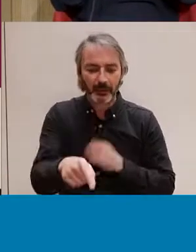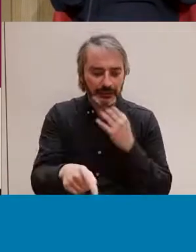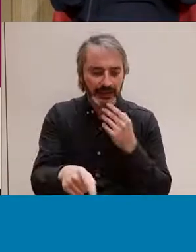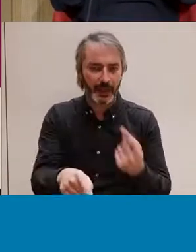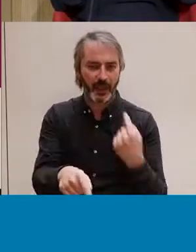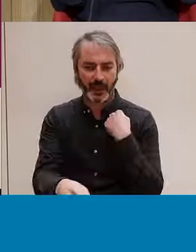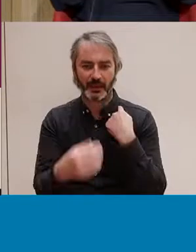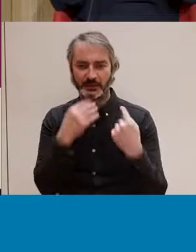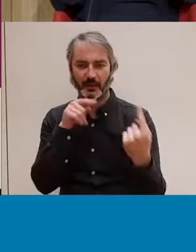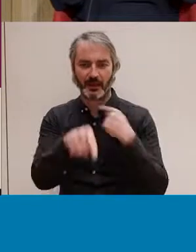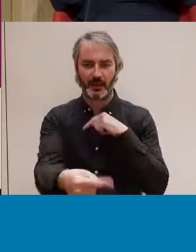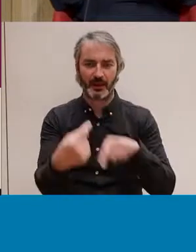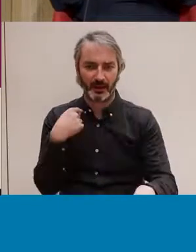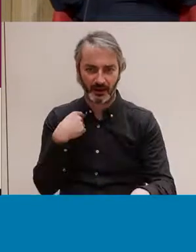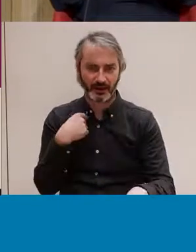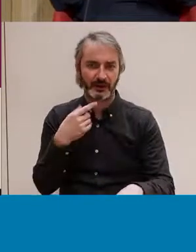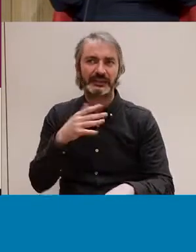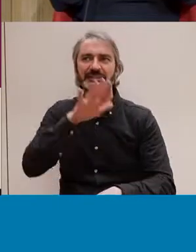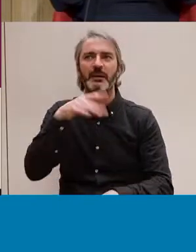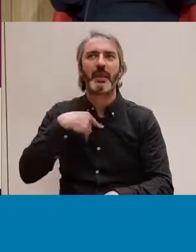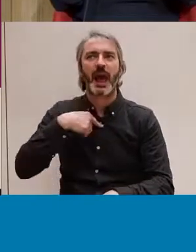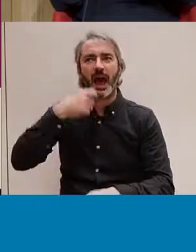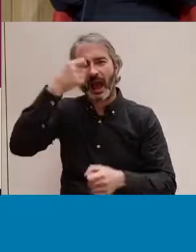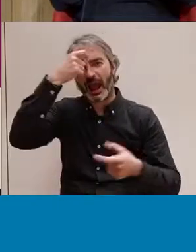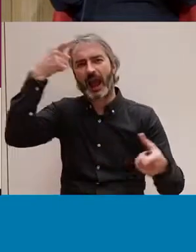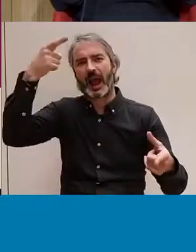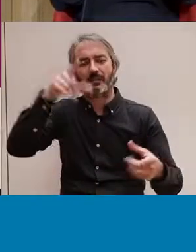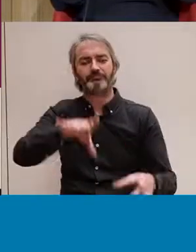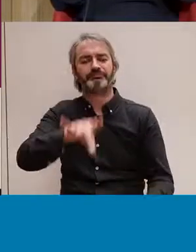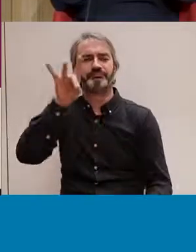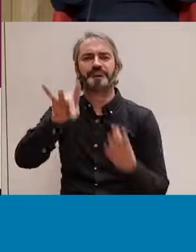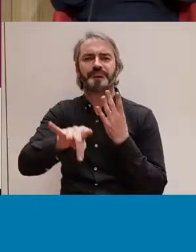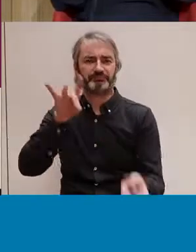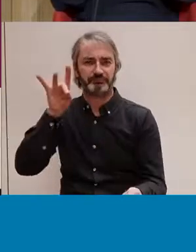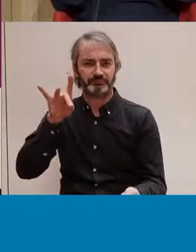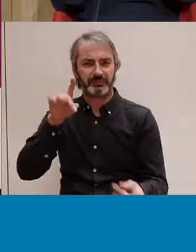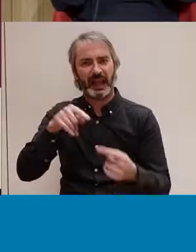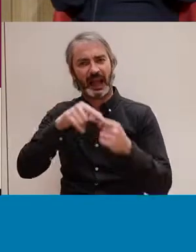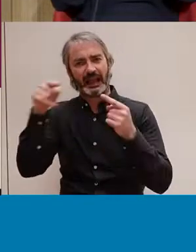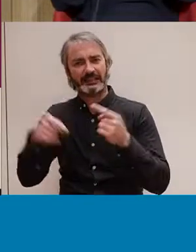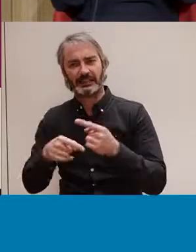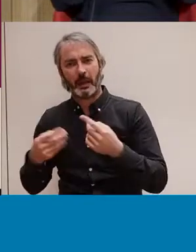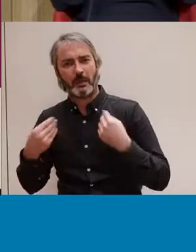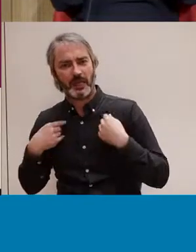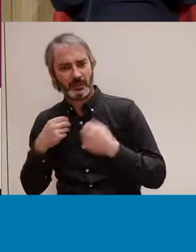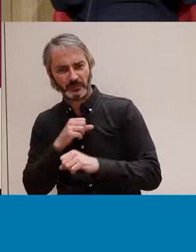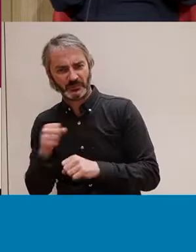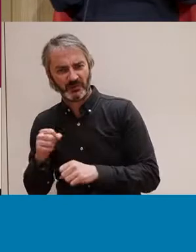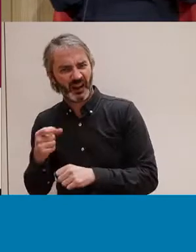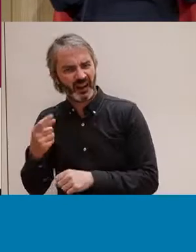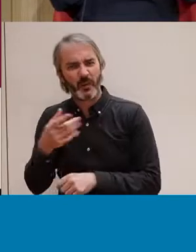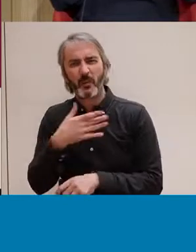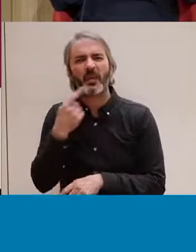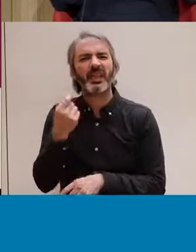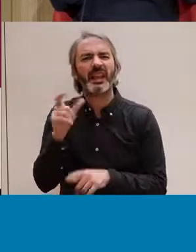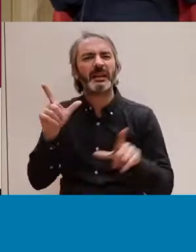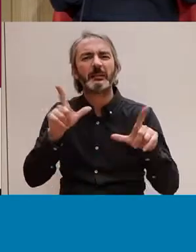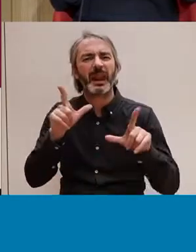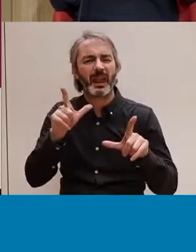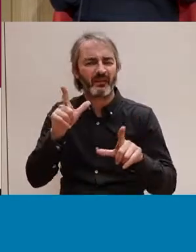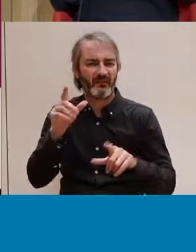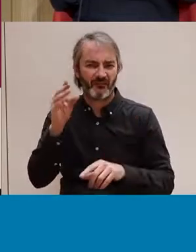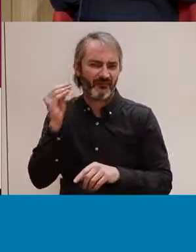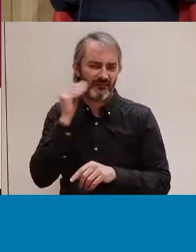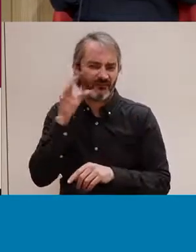i el que li agrada sense preguntar-li, no?, en tota la resta d'espais de la nostra socialització això no ens passa. Llavors,